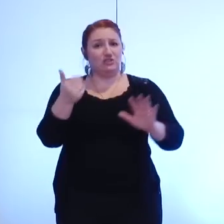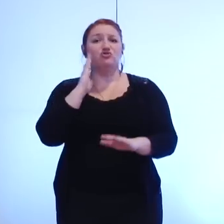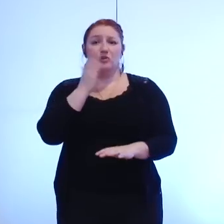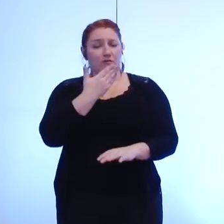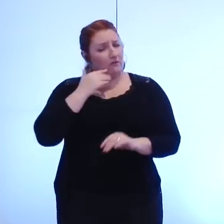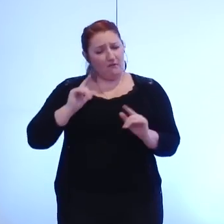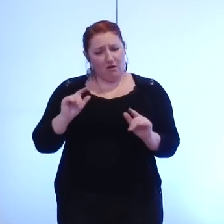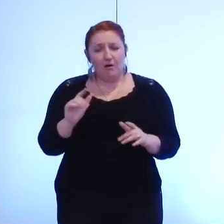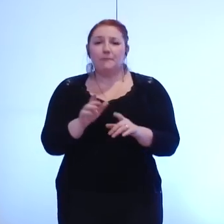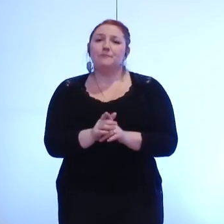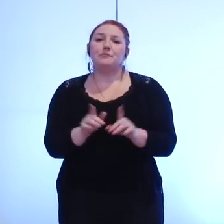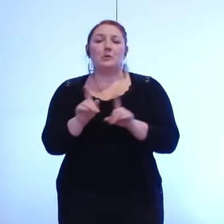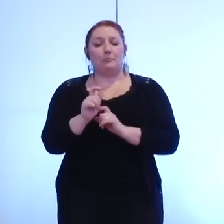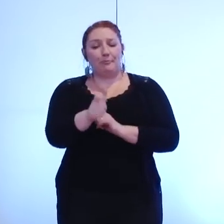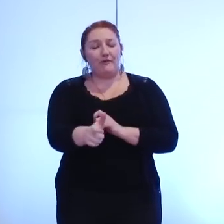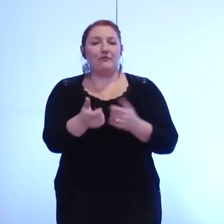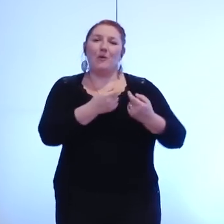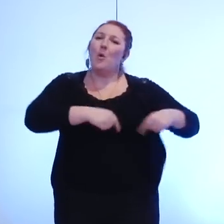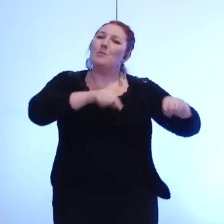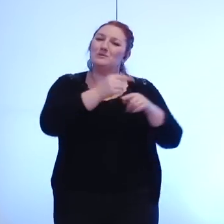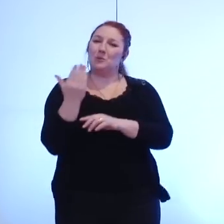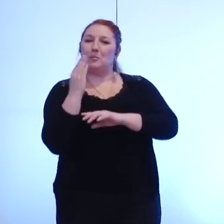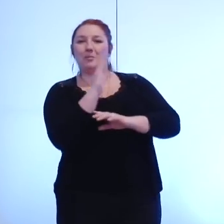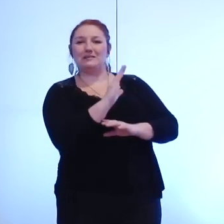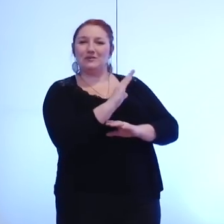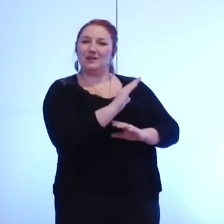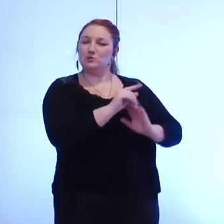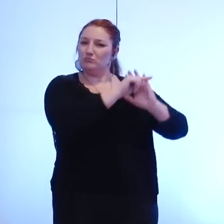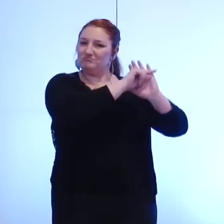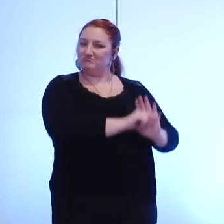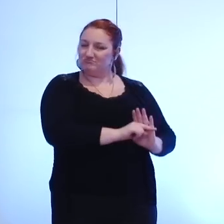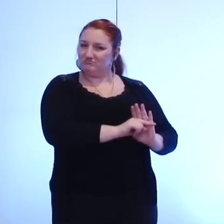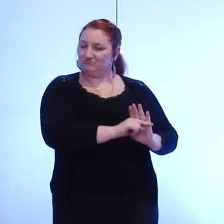précédé d'une présentation réglementaire en commission, mais également,